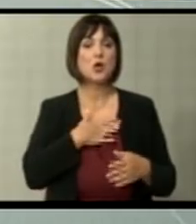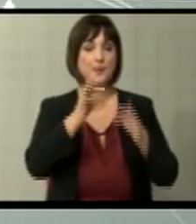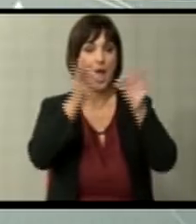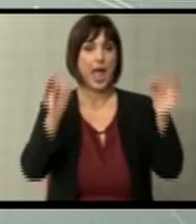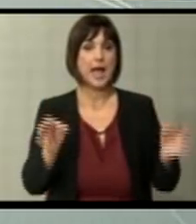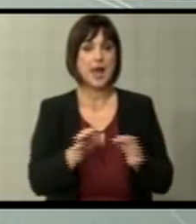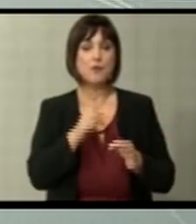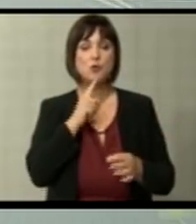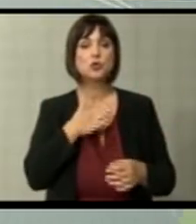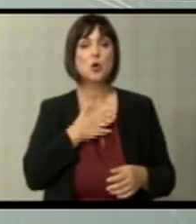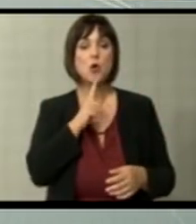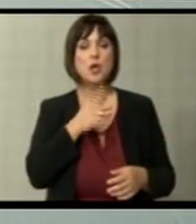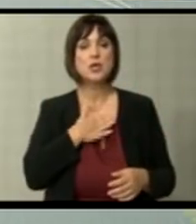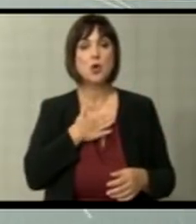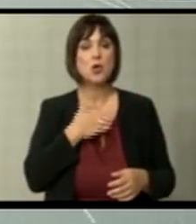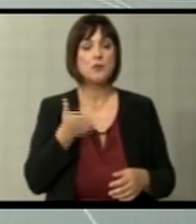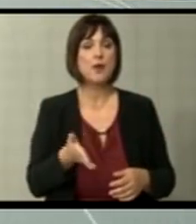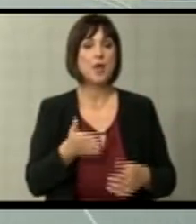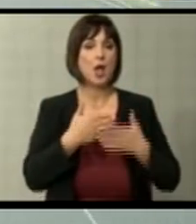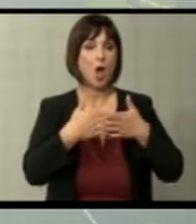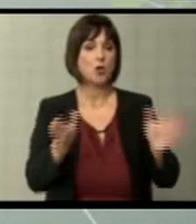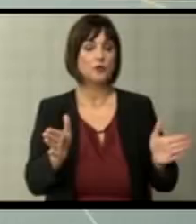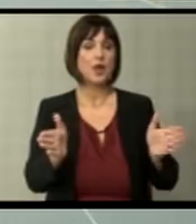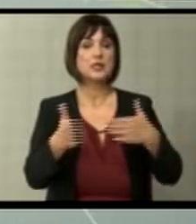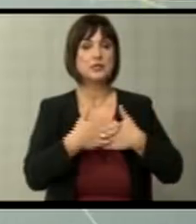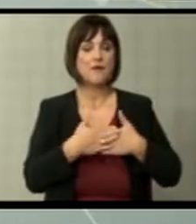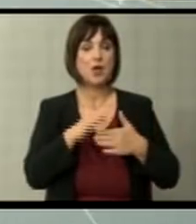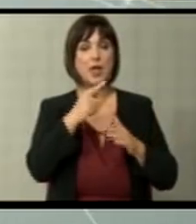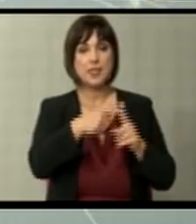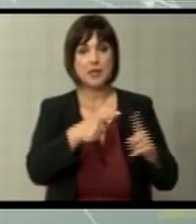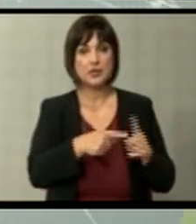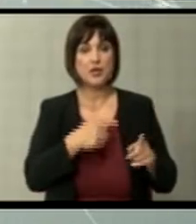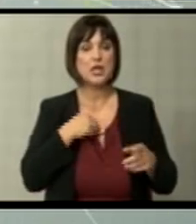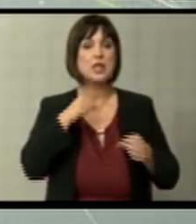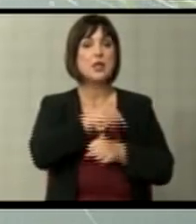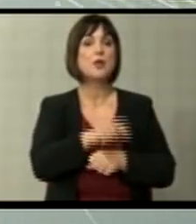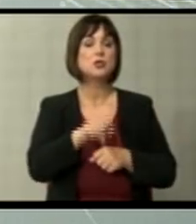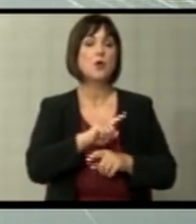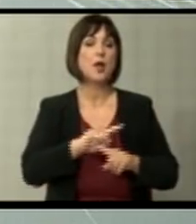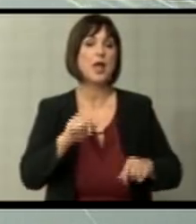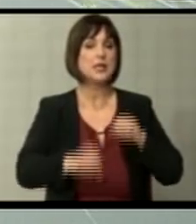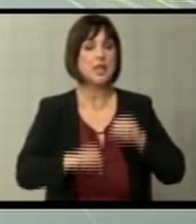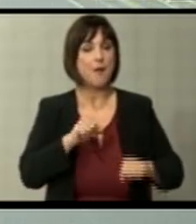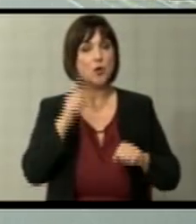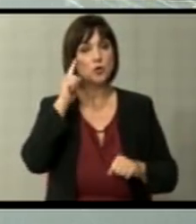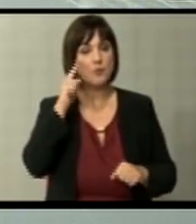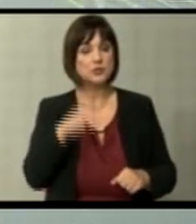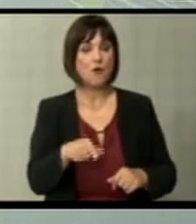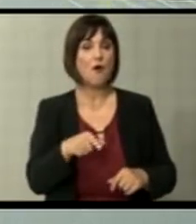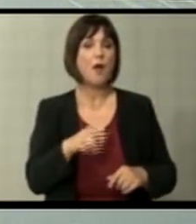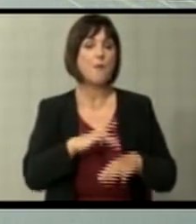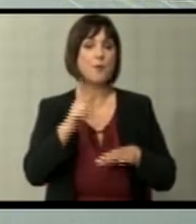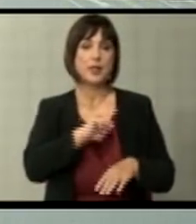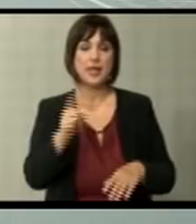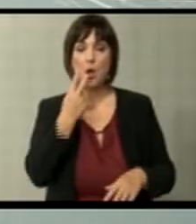рамка, она што ќе го имаме како отварање за тварање на поглавија, ќе наметнеме, по инакво темпа што мислам дека во овај момент